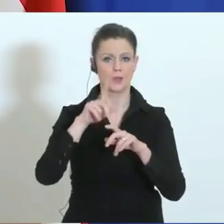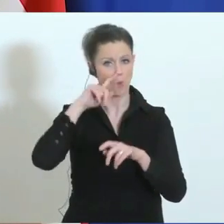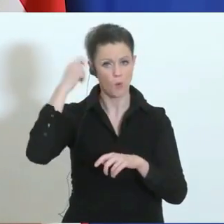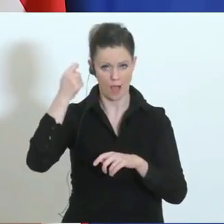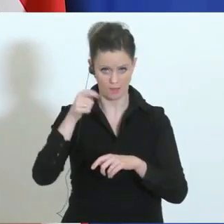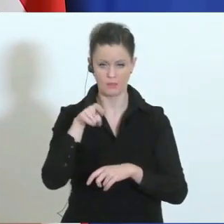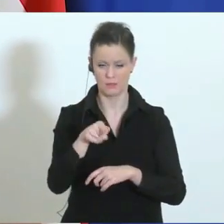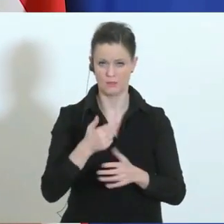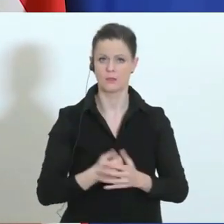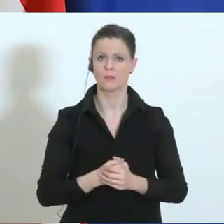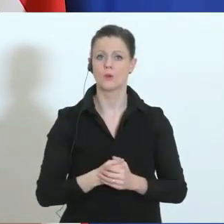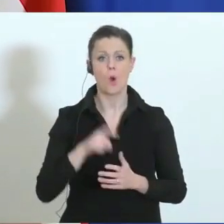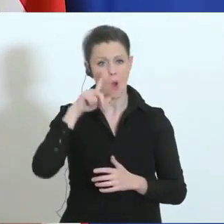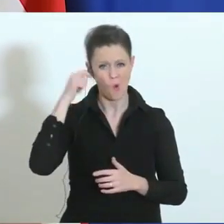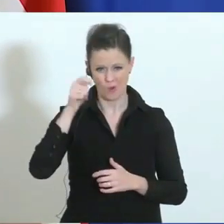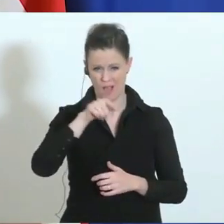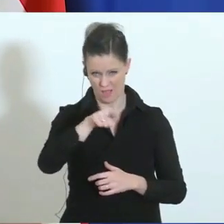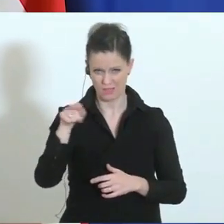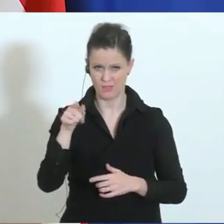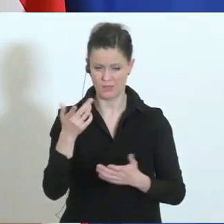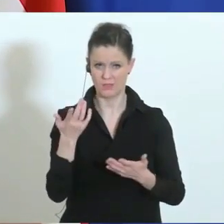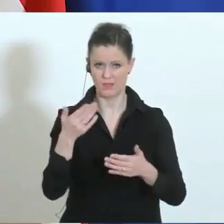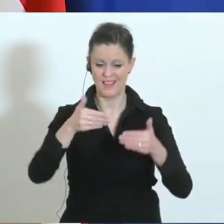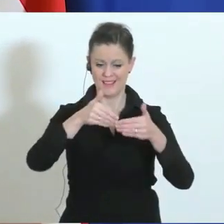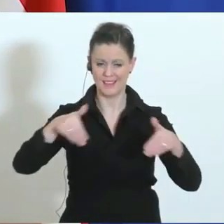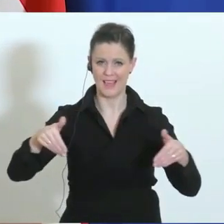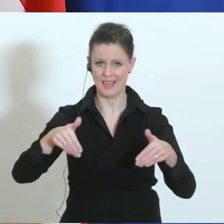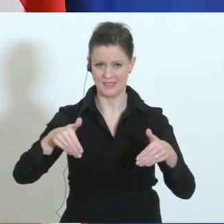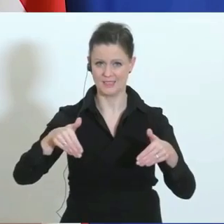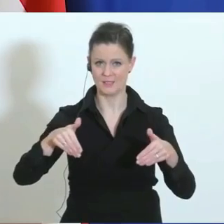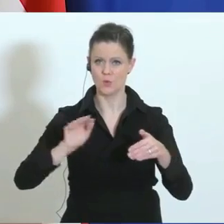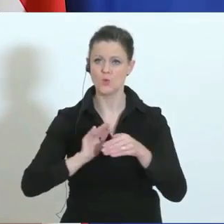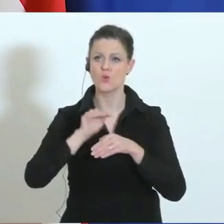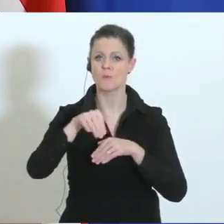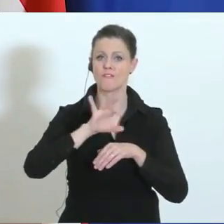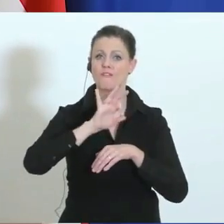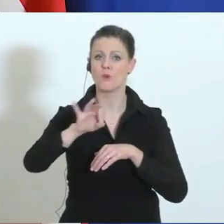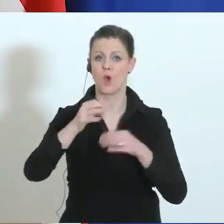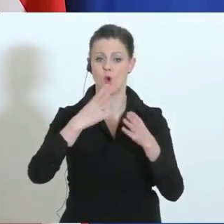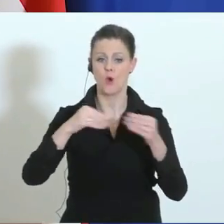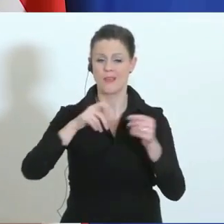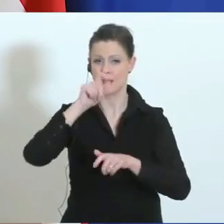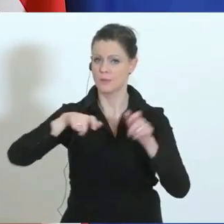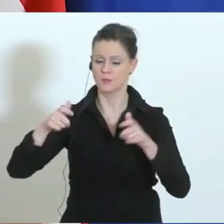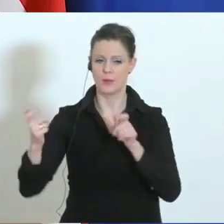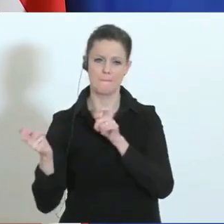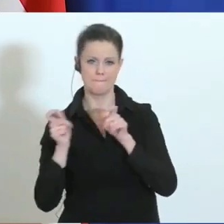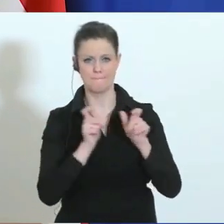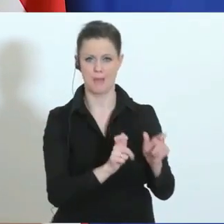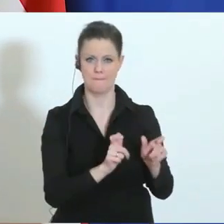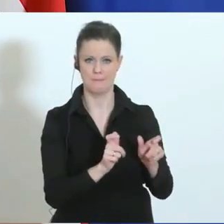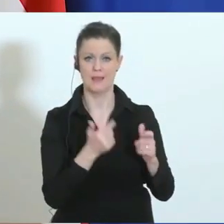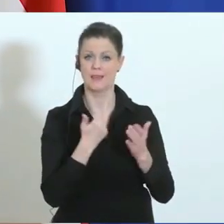Die Ungarn haben die Grenzübertritte für Rumänen geschlossen. Derzeit kommt es